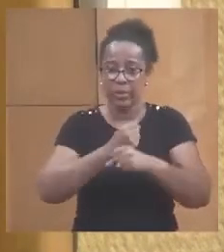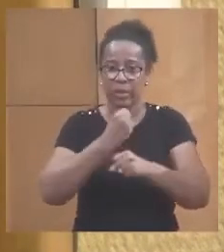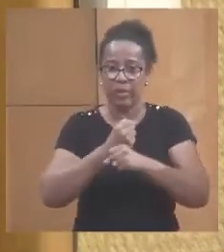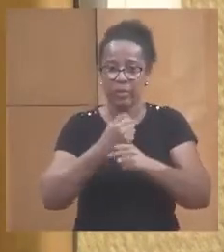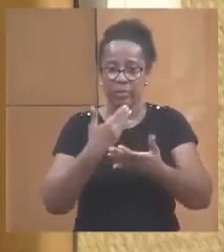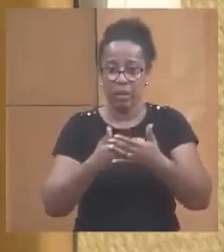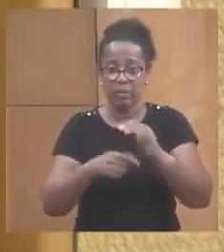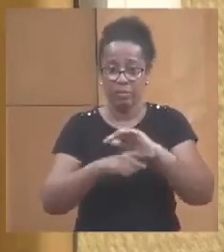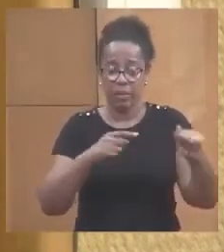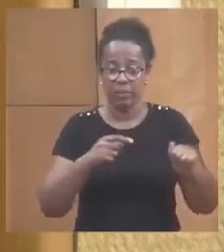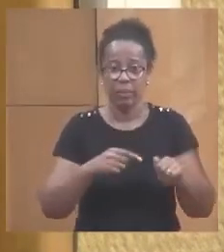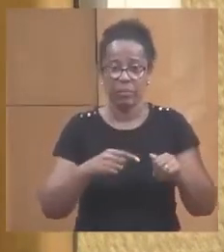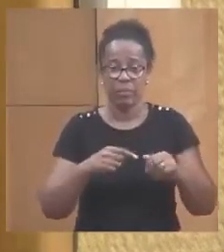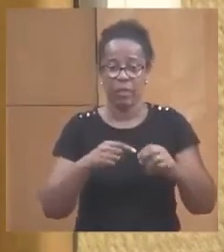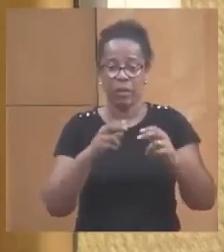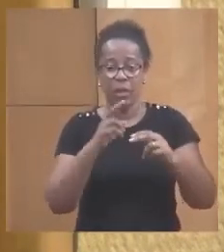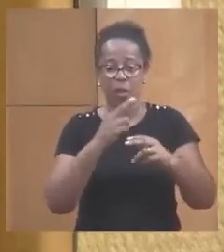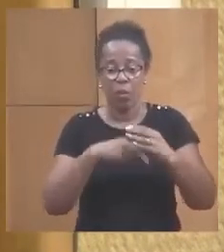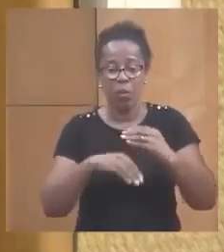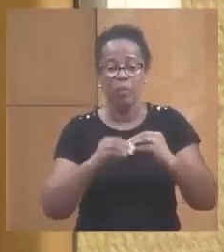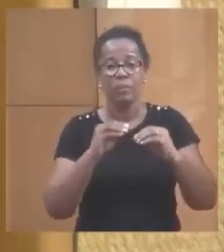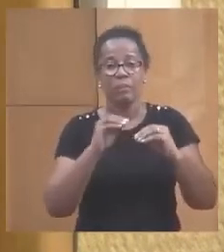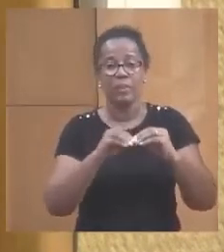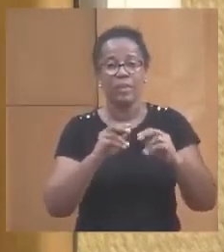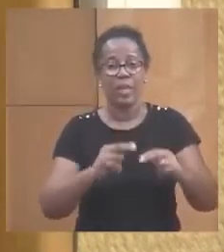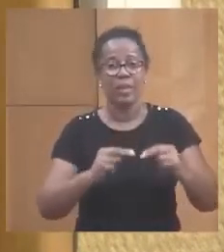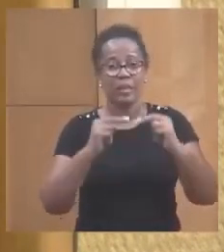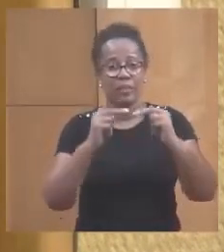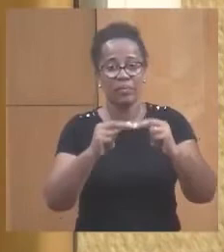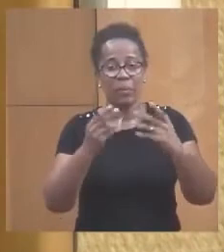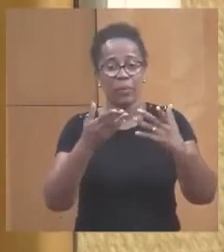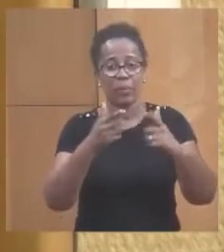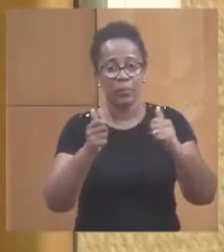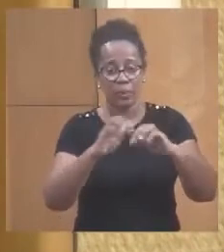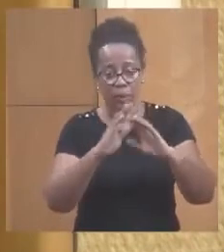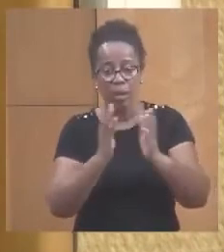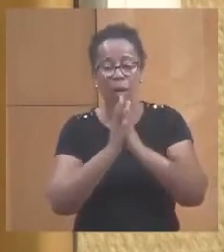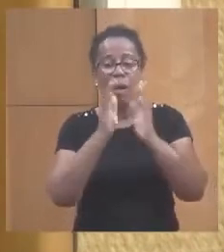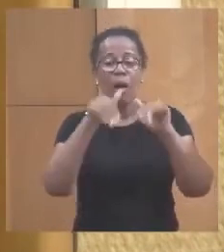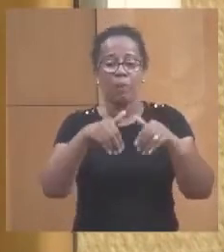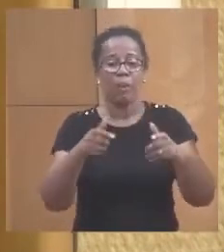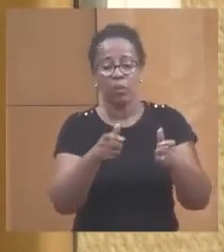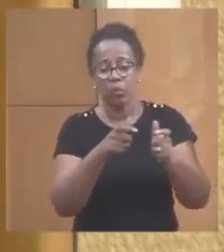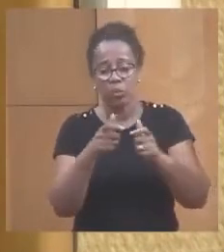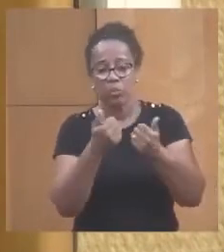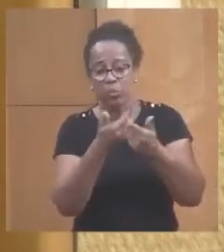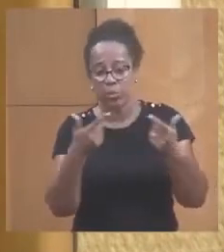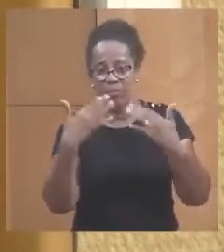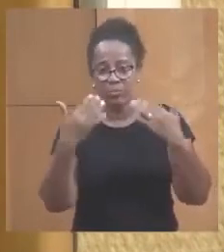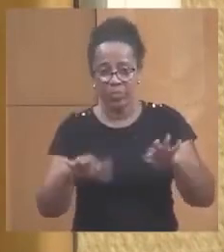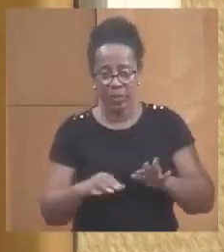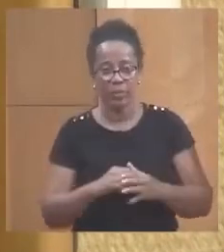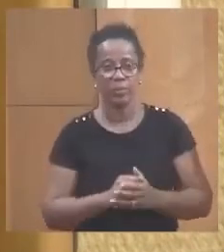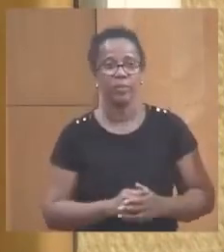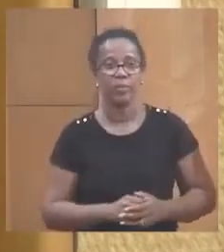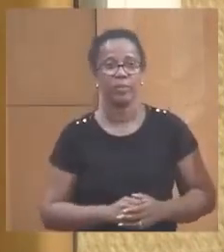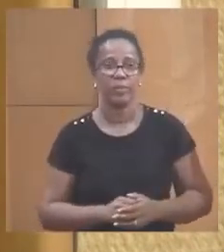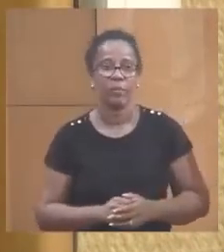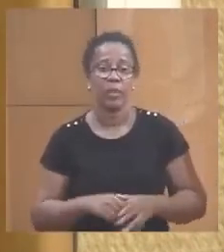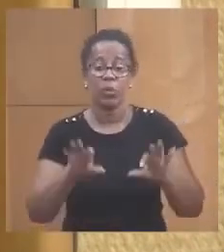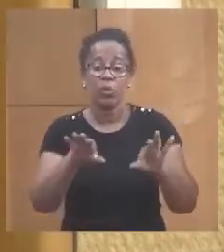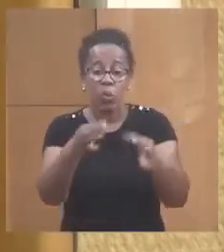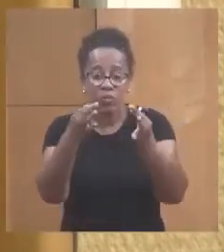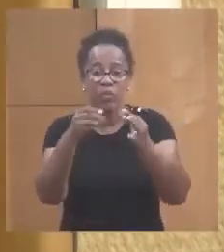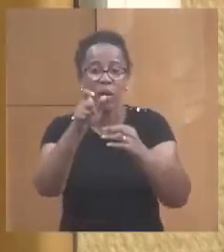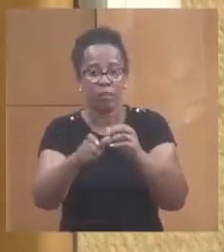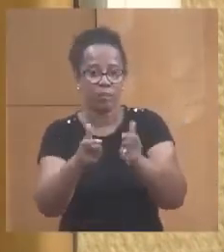réalisation, de remise à niveau de tous les actes. Après plusieurs consultations, nous avons pu trouver des